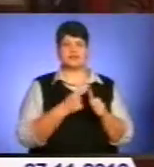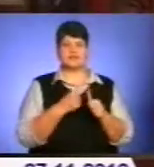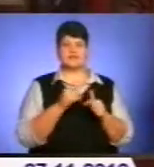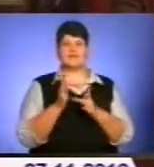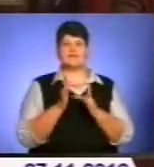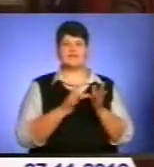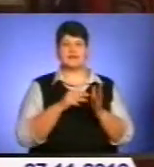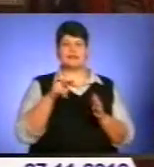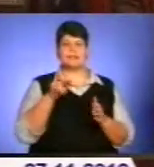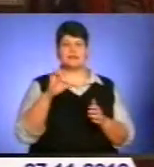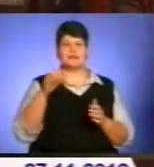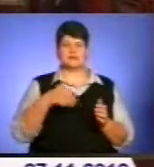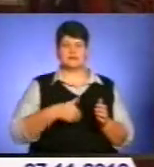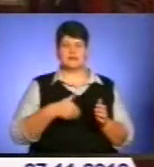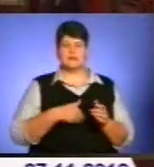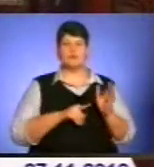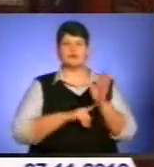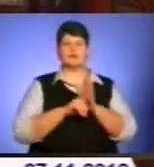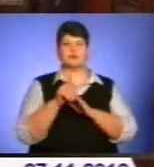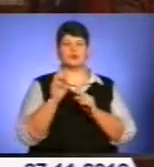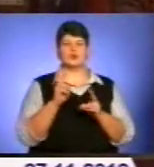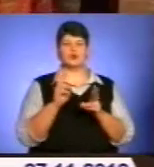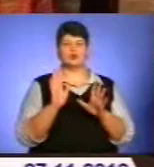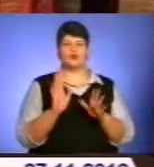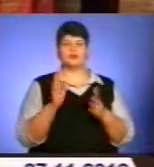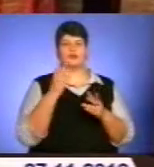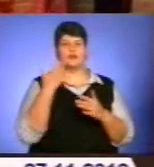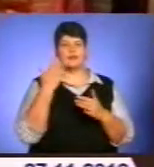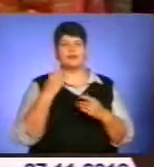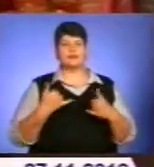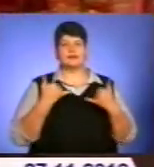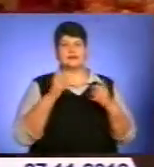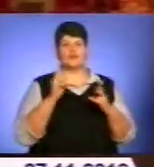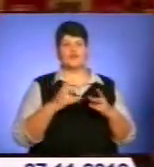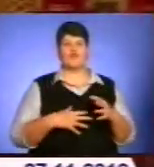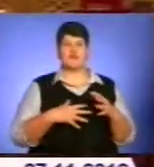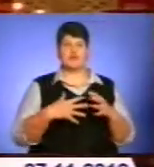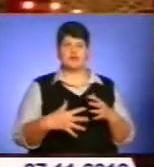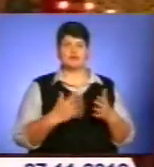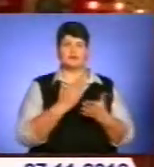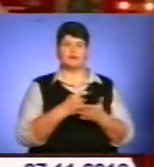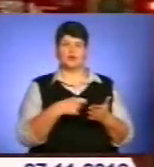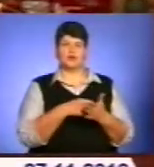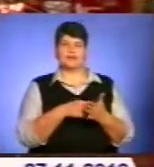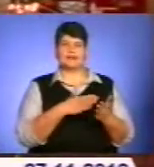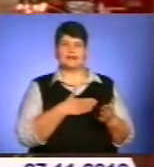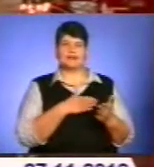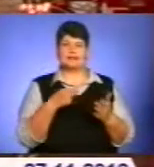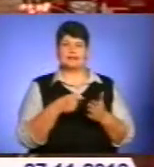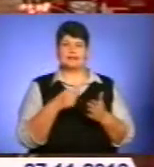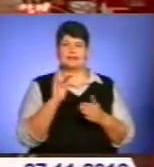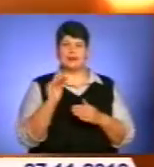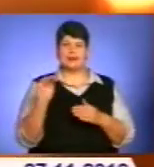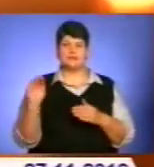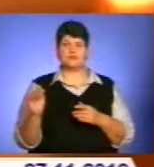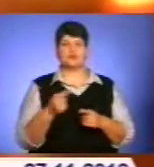піст. Піст полегшується для тих, хто хворіє або працює на важких роботах, вагітних, годує грудних дітей. Під час посту заборонено